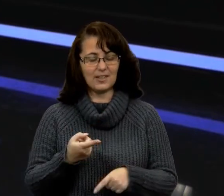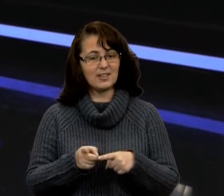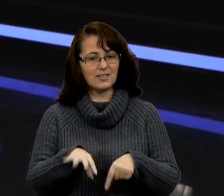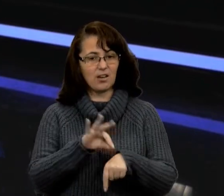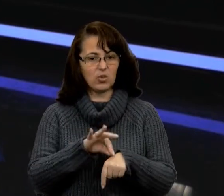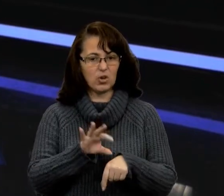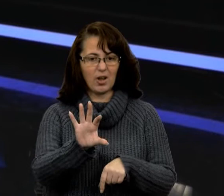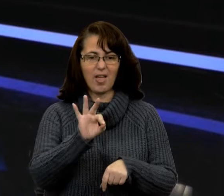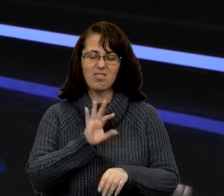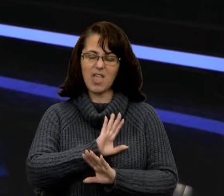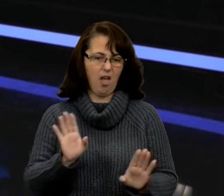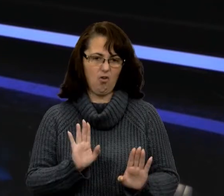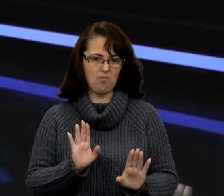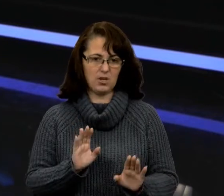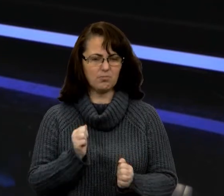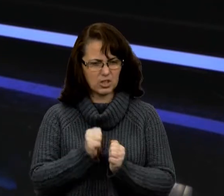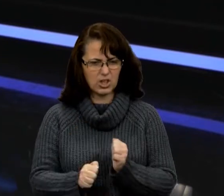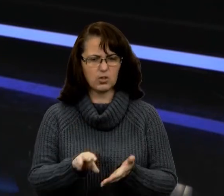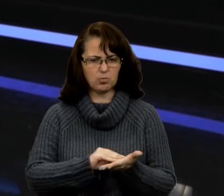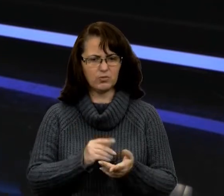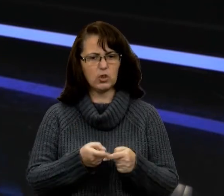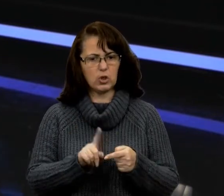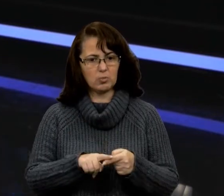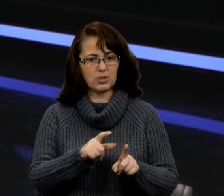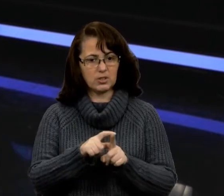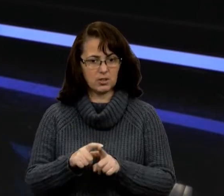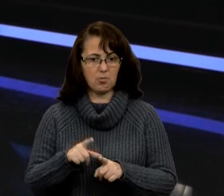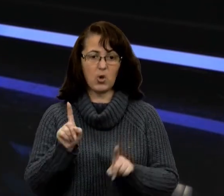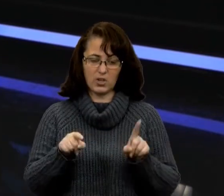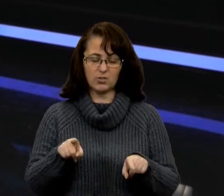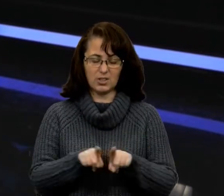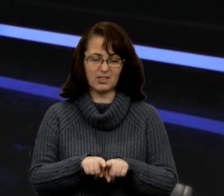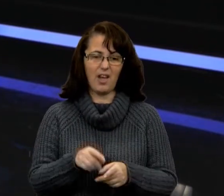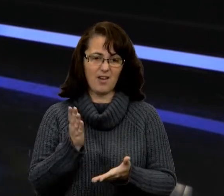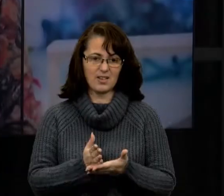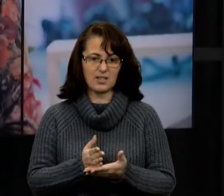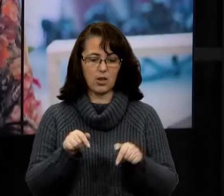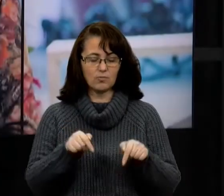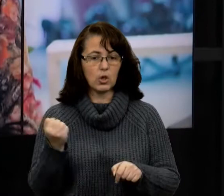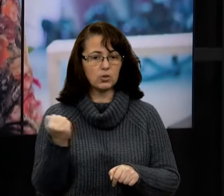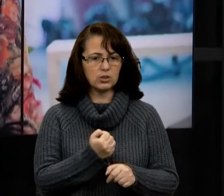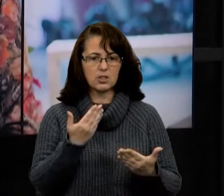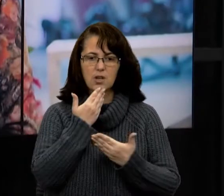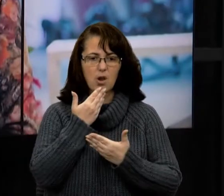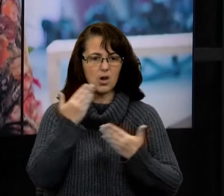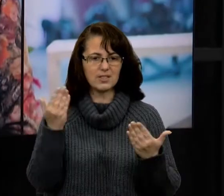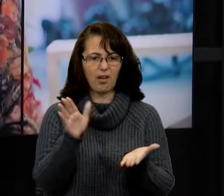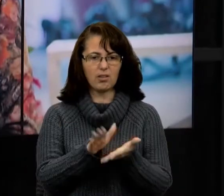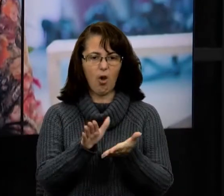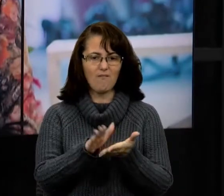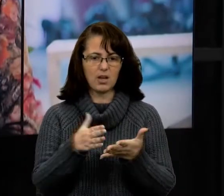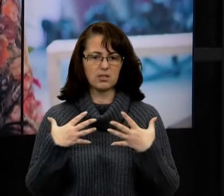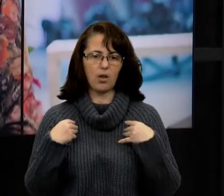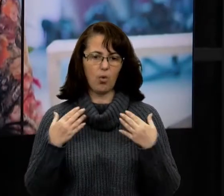обирає. Ми часто повторюємо ці слова, бо, зрештою, так воно і є. Цього тижня останні овації у